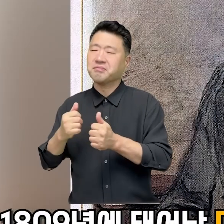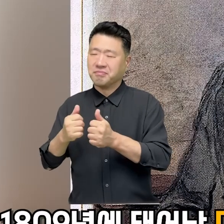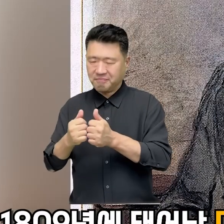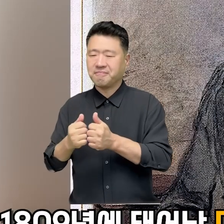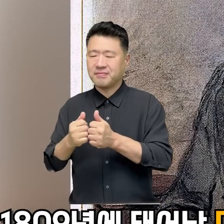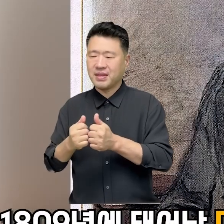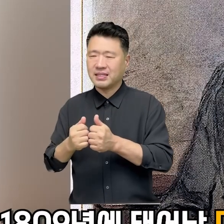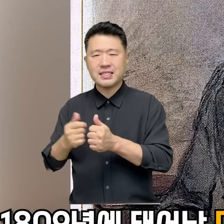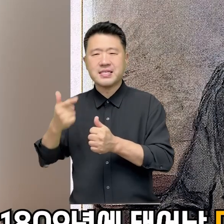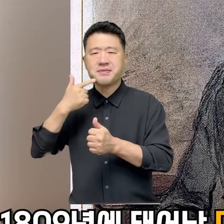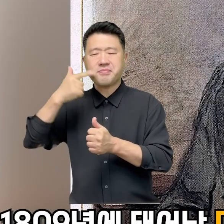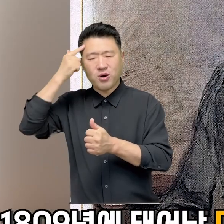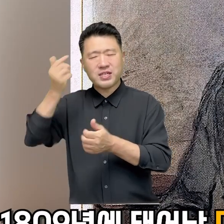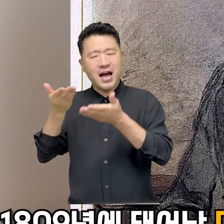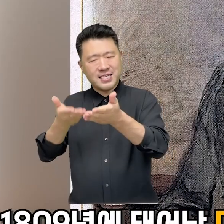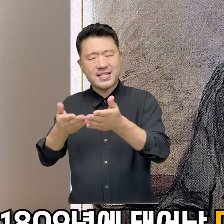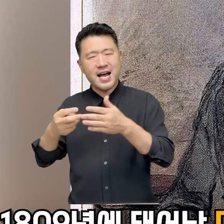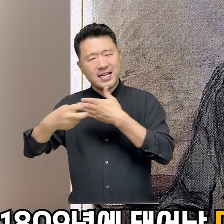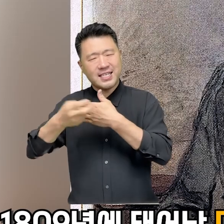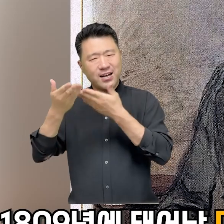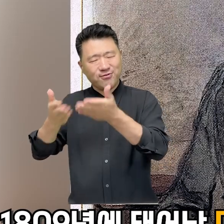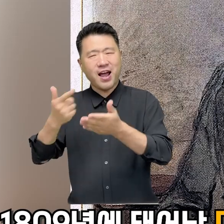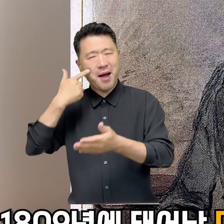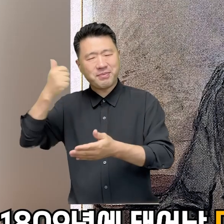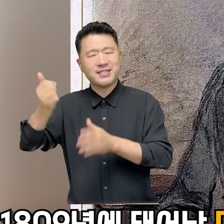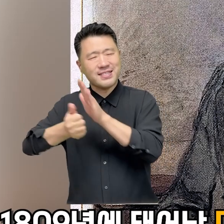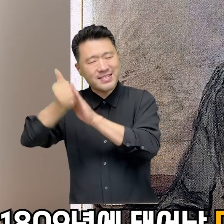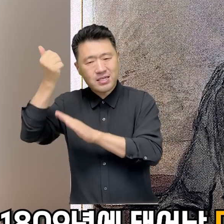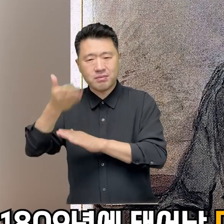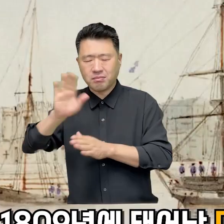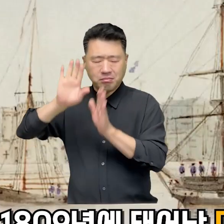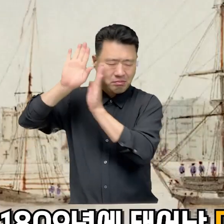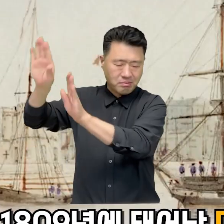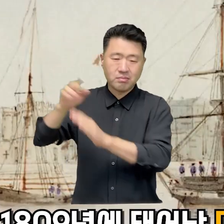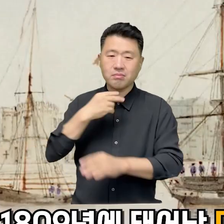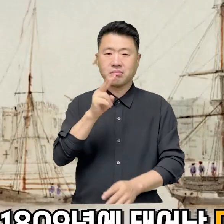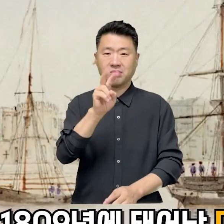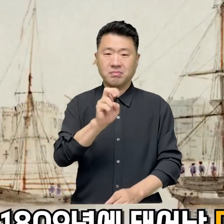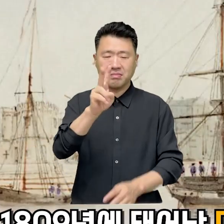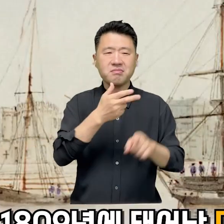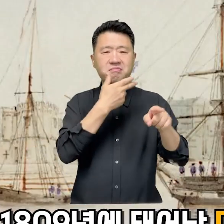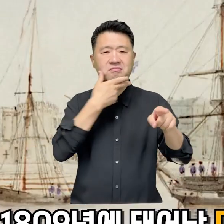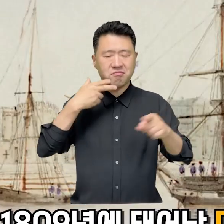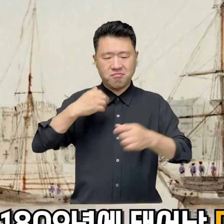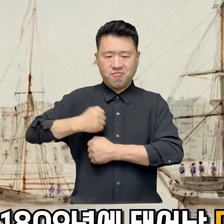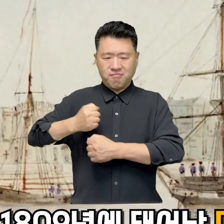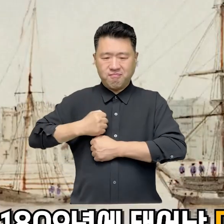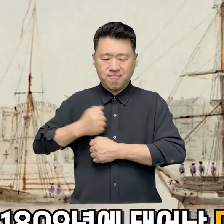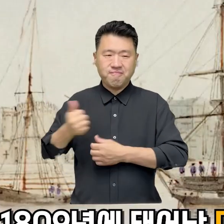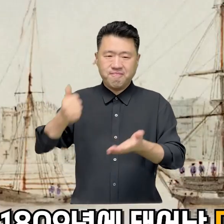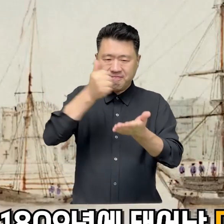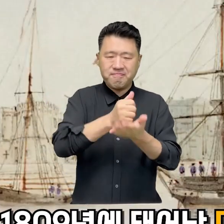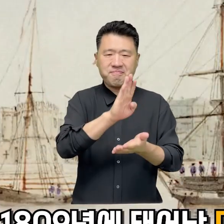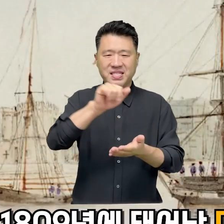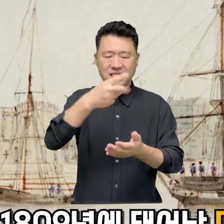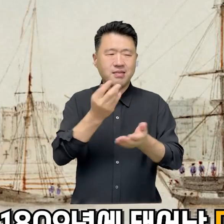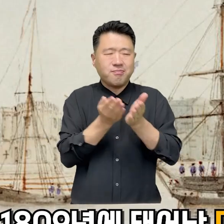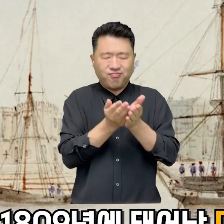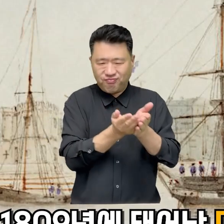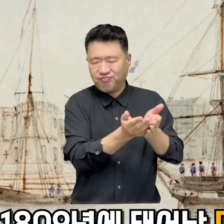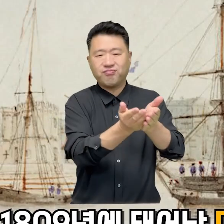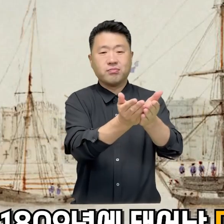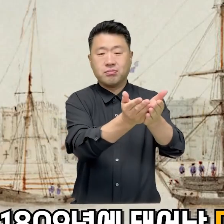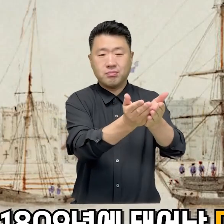의사나 목사가 되기를 바랐던 아버지의 희망에도 불구하고 22세의 나이로 영국 해군 탐사선